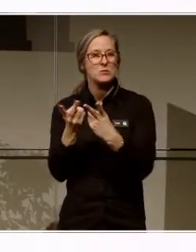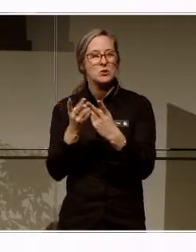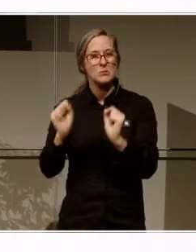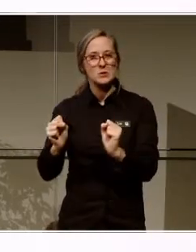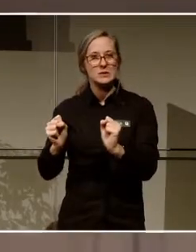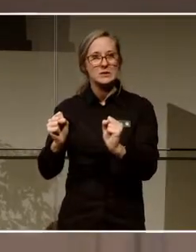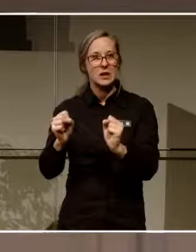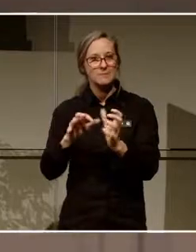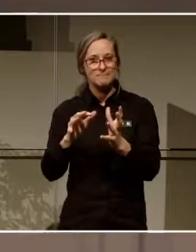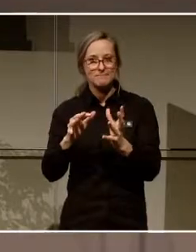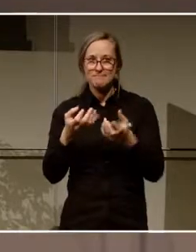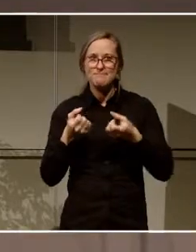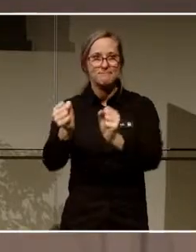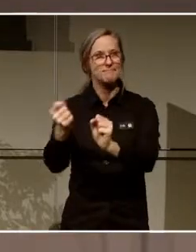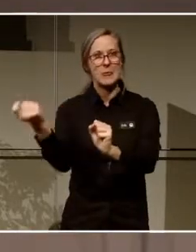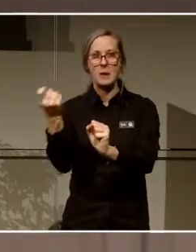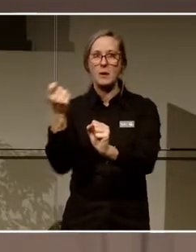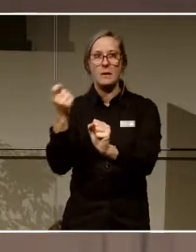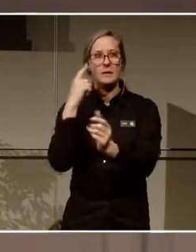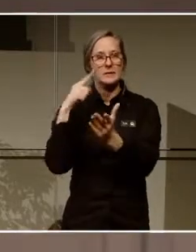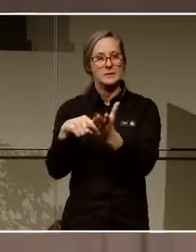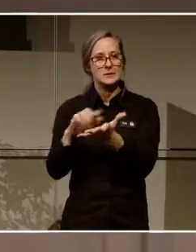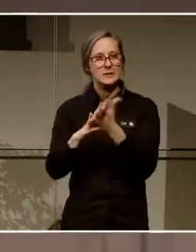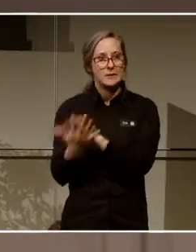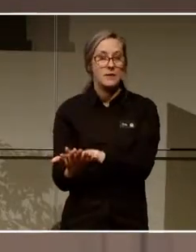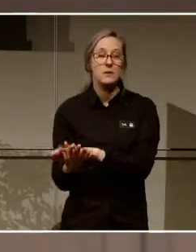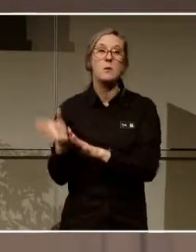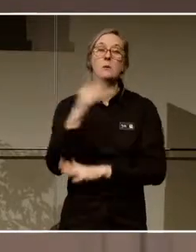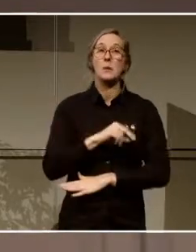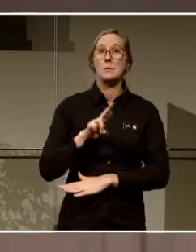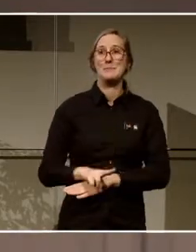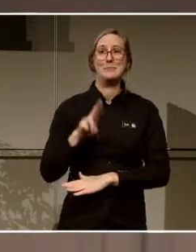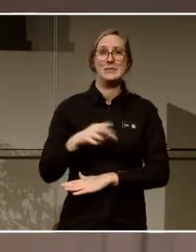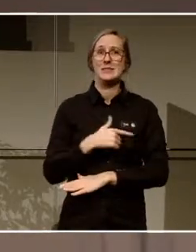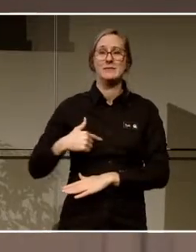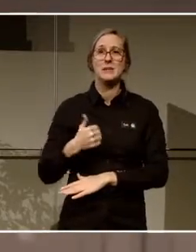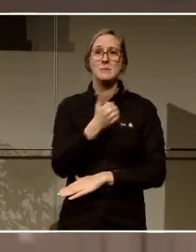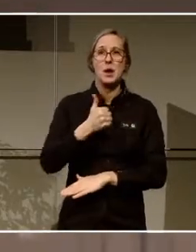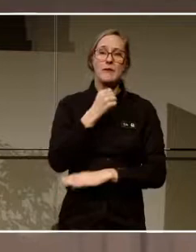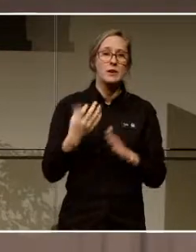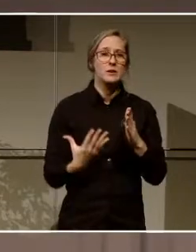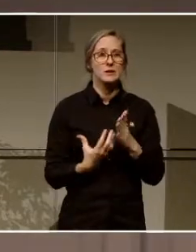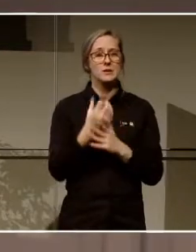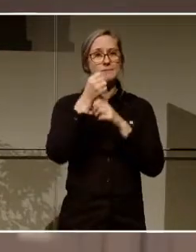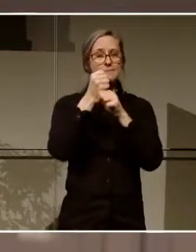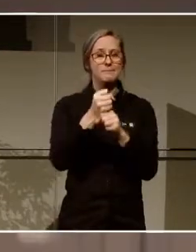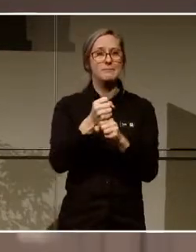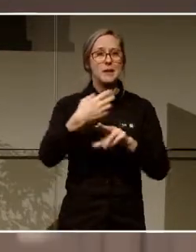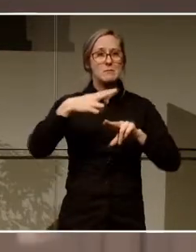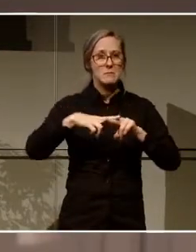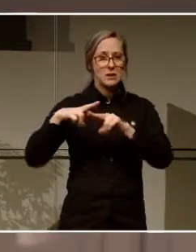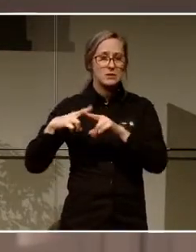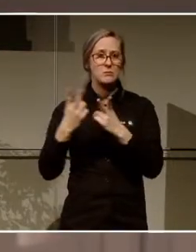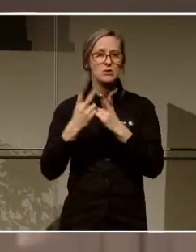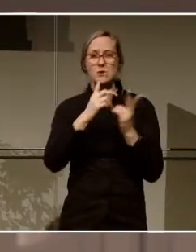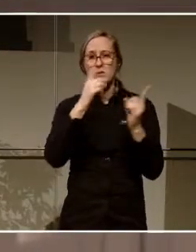åtgärder för att göra någonting åt det här. Och egentligen skulle det behöva etableras platser dit folk kan